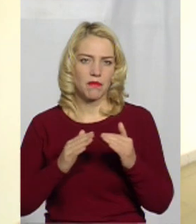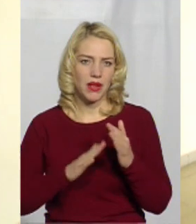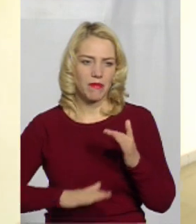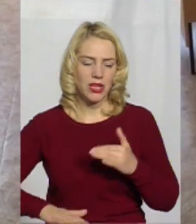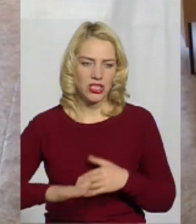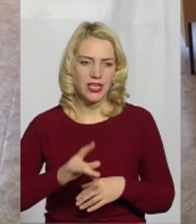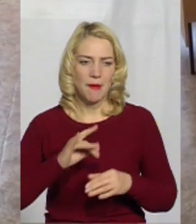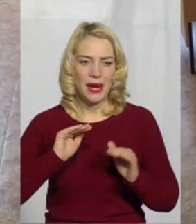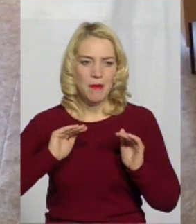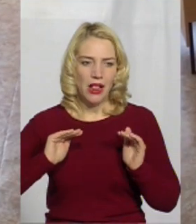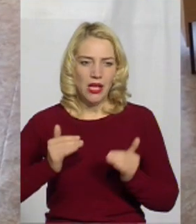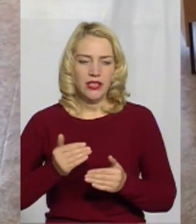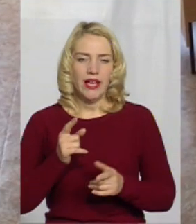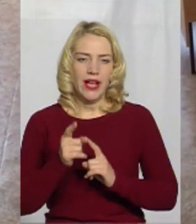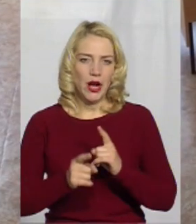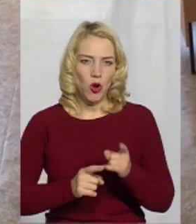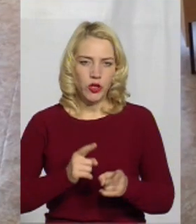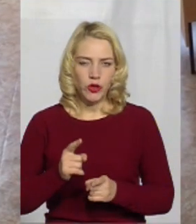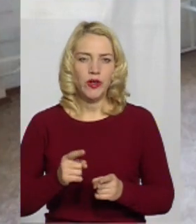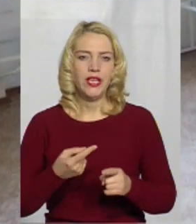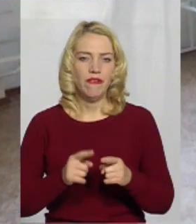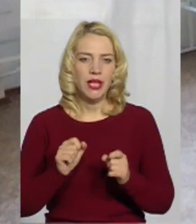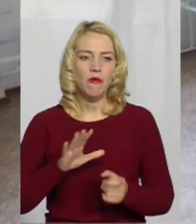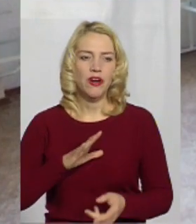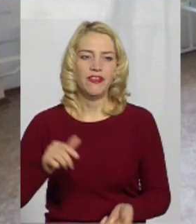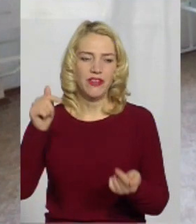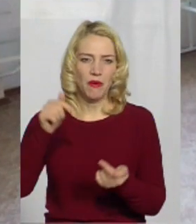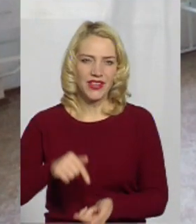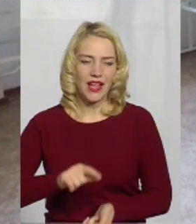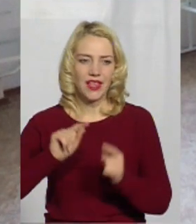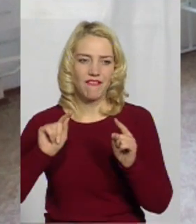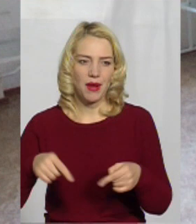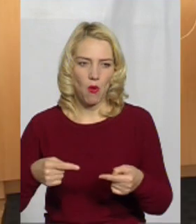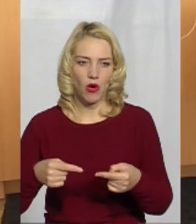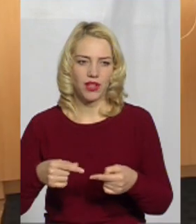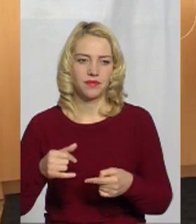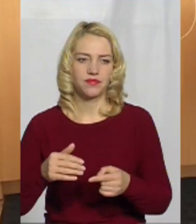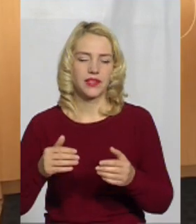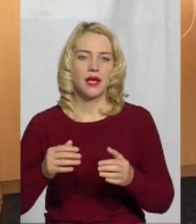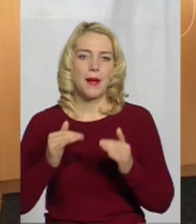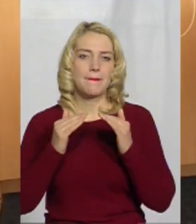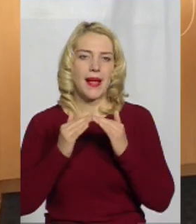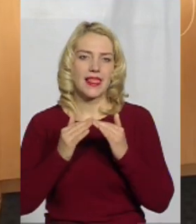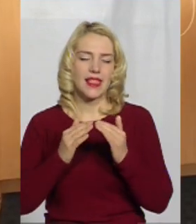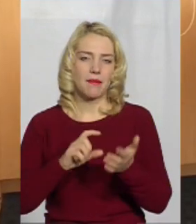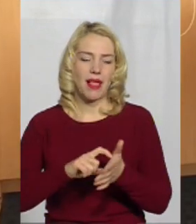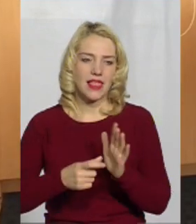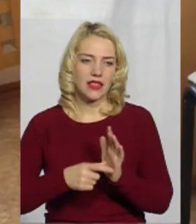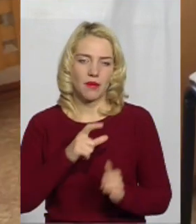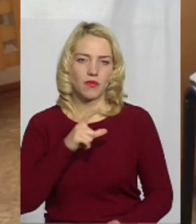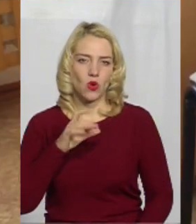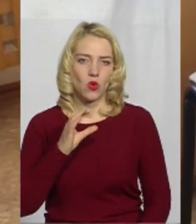маленькій реконструкції можуть відповідати вимогам палатам хоспісу.